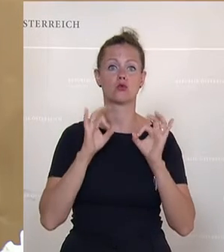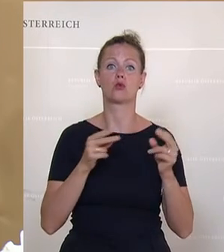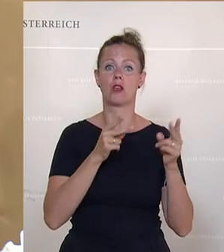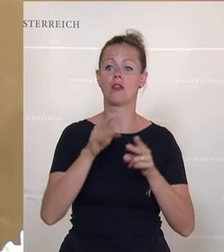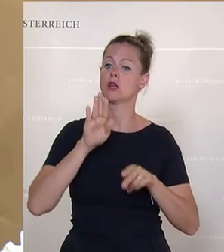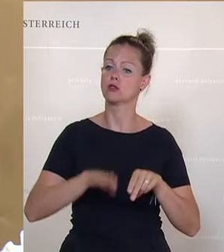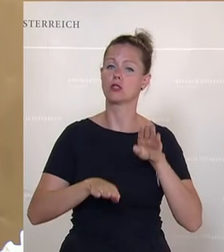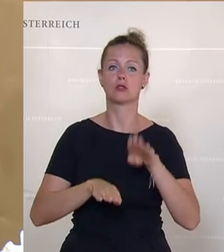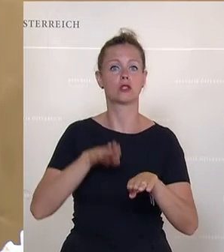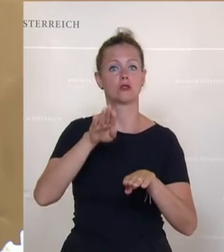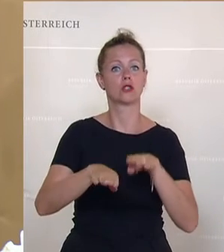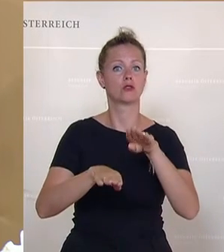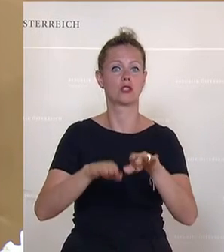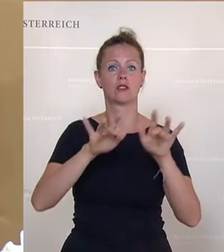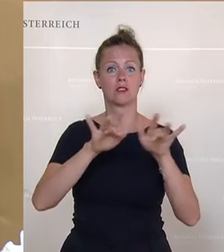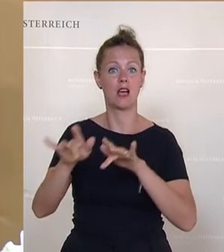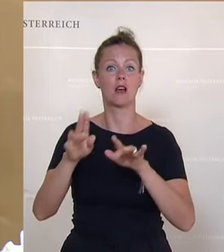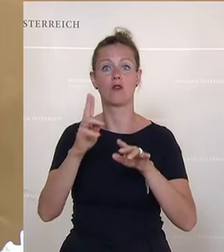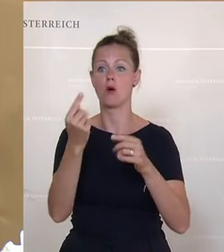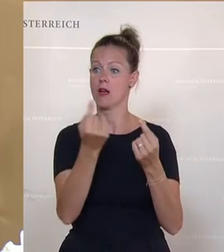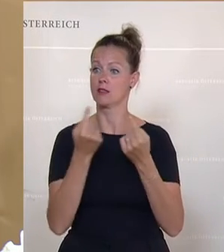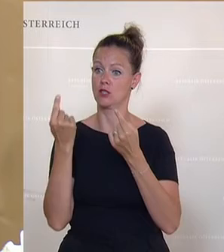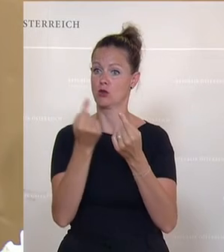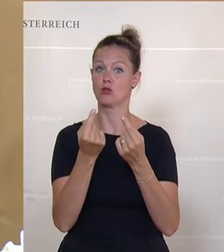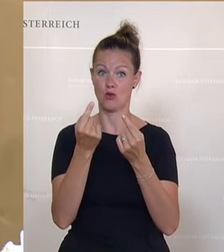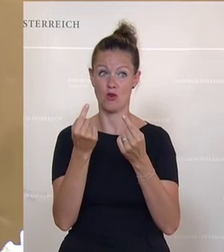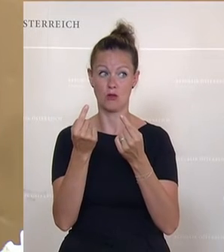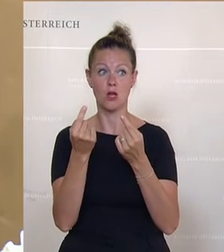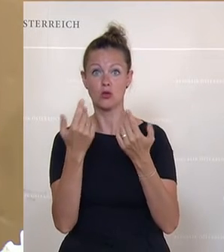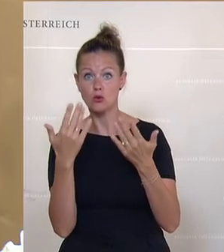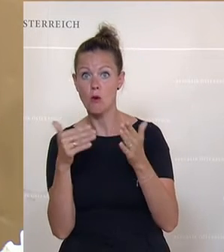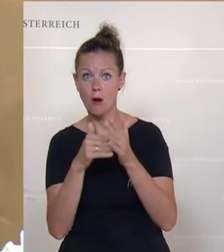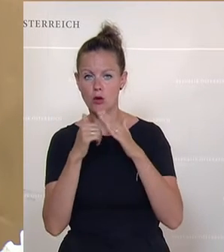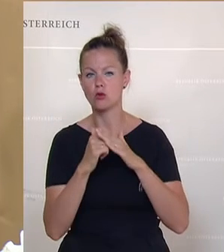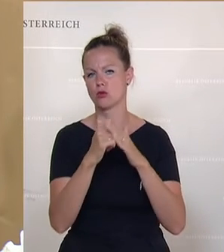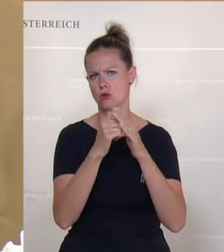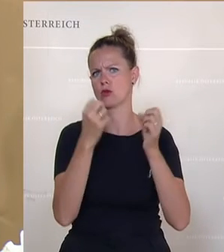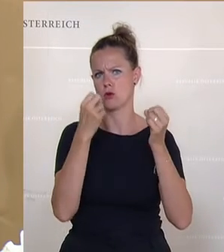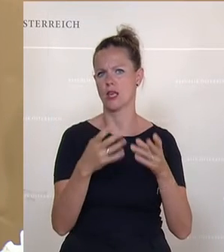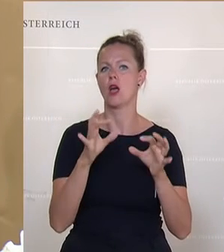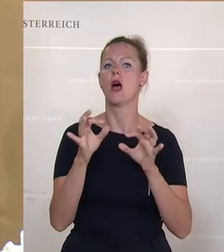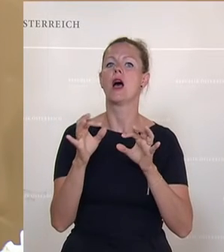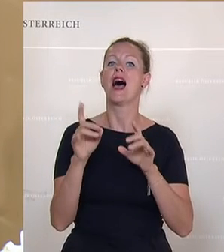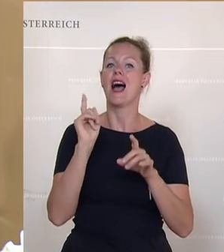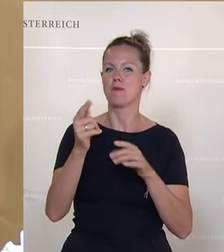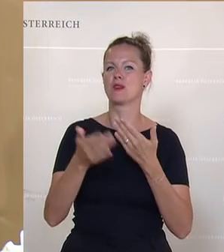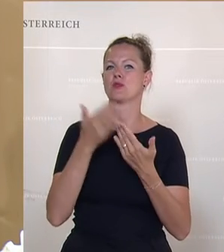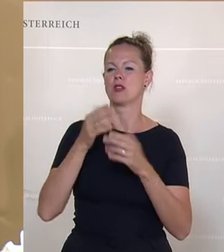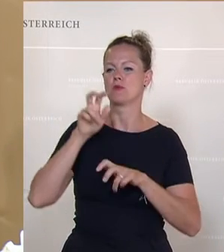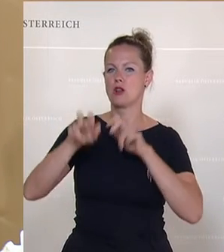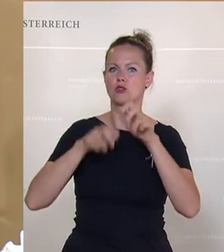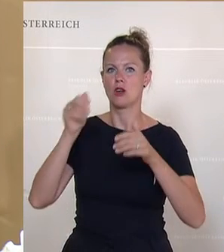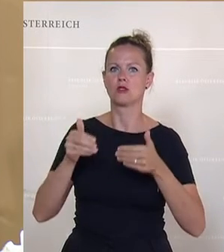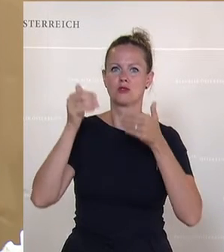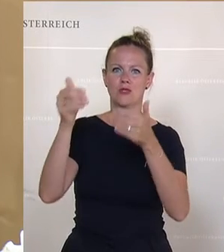Anspruch nehmen, wenn eben die Situation so ist, dass es weiter Unterstützung braucht. Aber zum Beispiel bei den Steuerstundungen auch einen rechtzeitigen